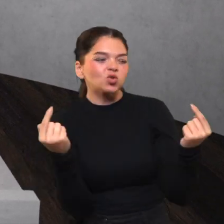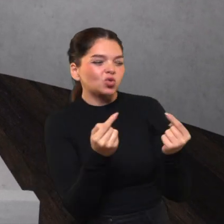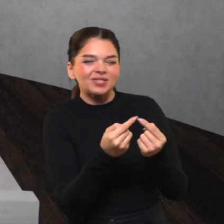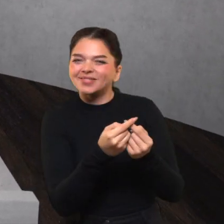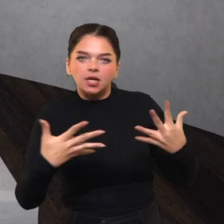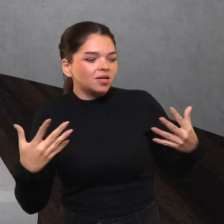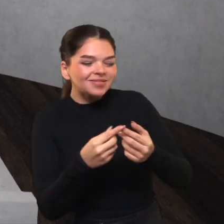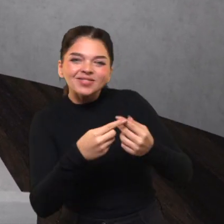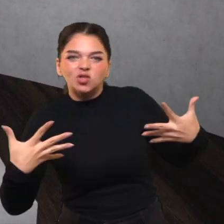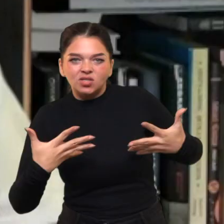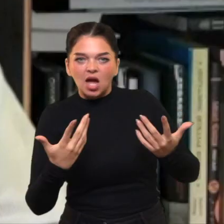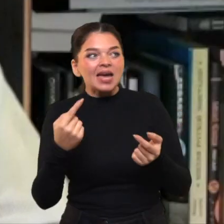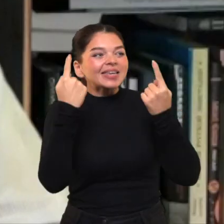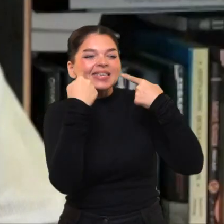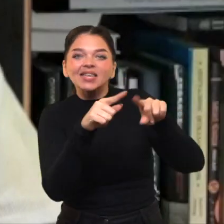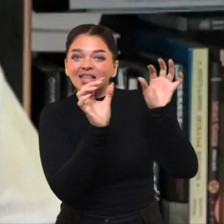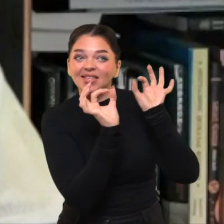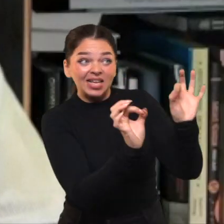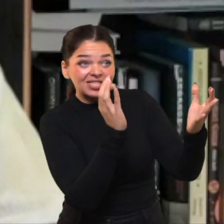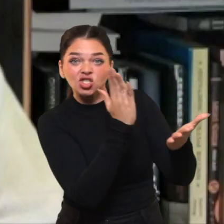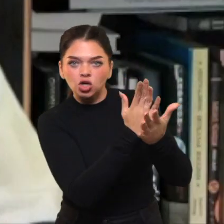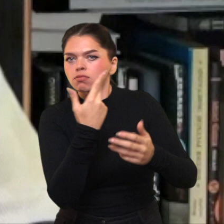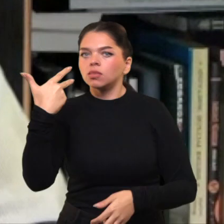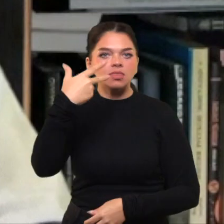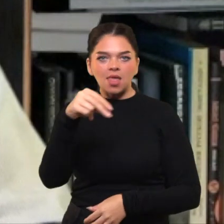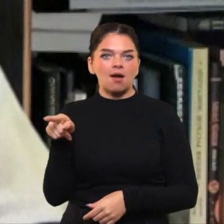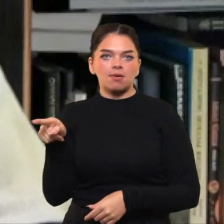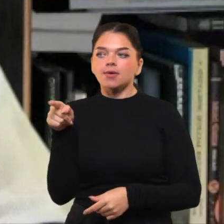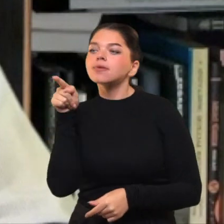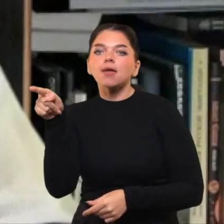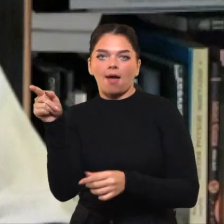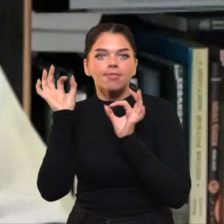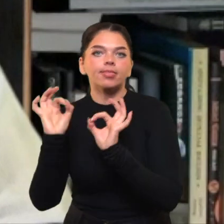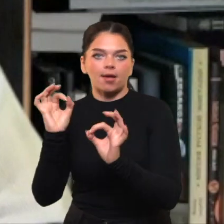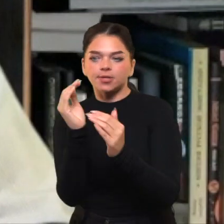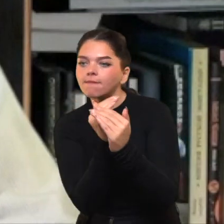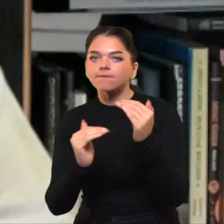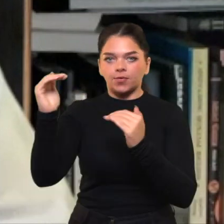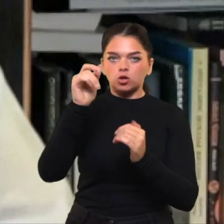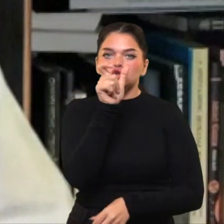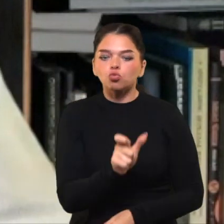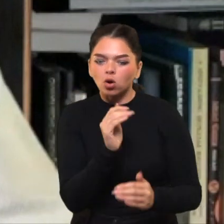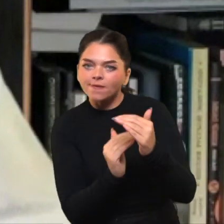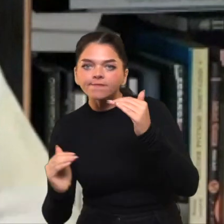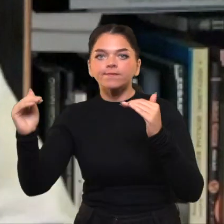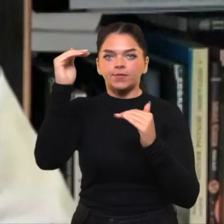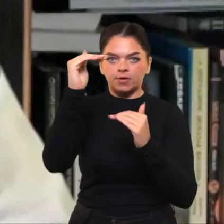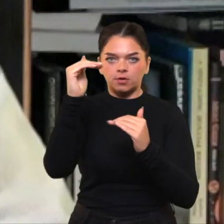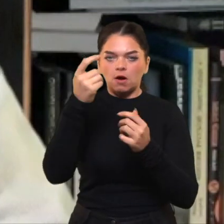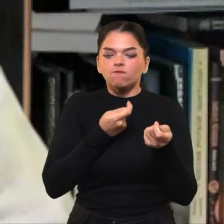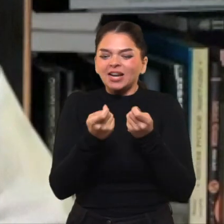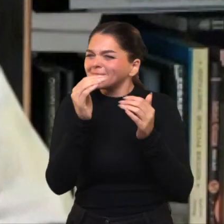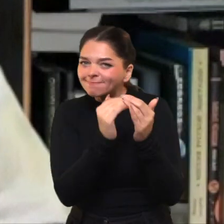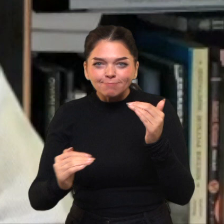jokių ketinimų pripažinti kitos tiesos egzistavimą, virš žmogaus, virš valdžios, egzistavimą. Ir